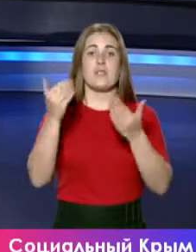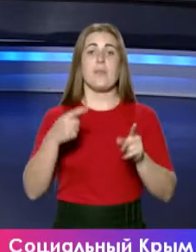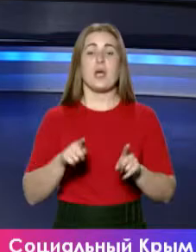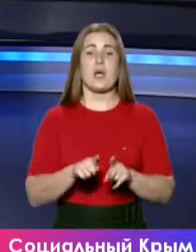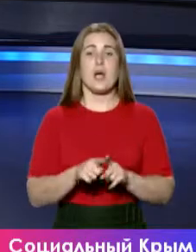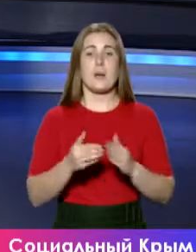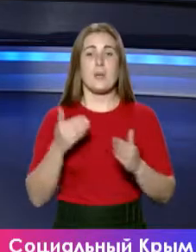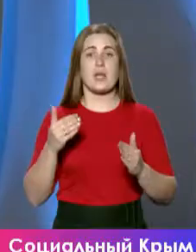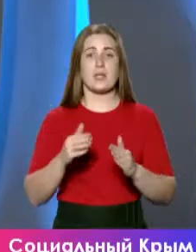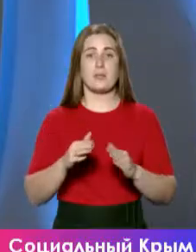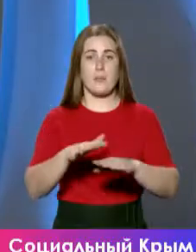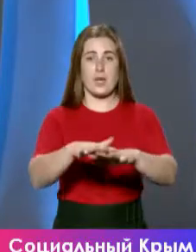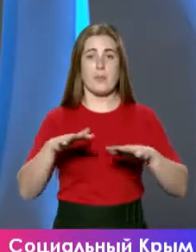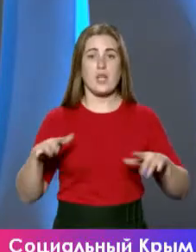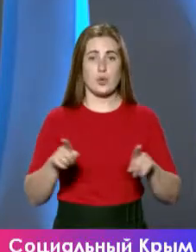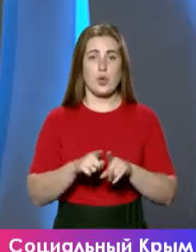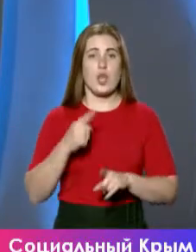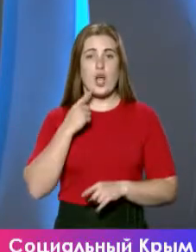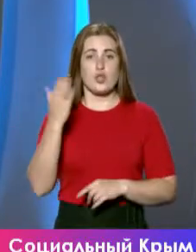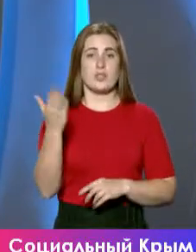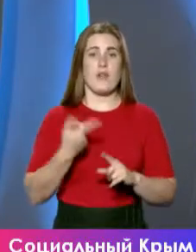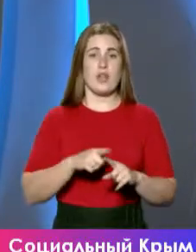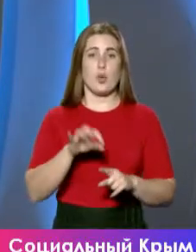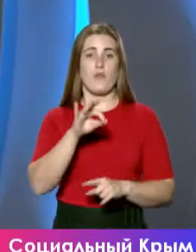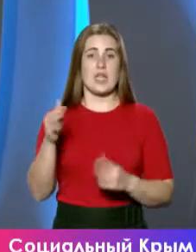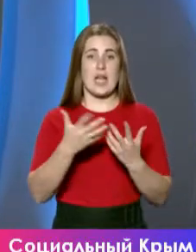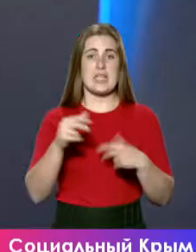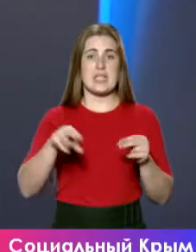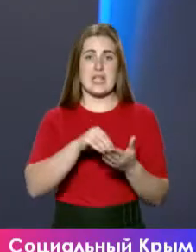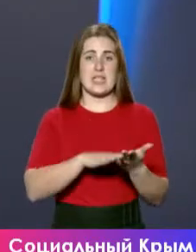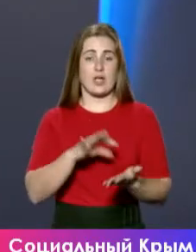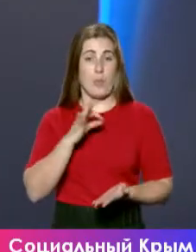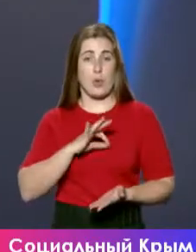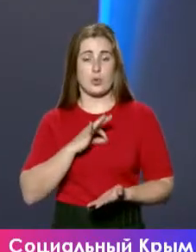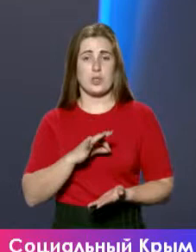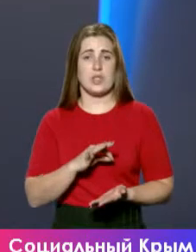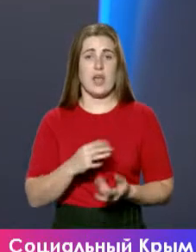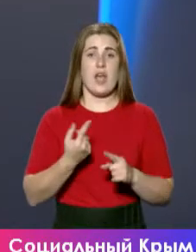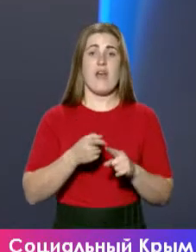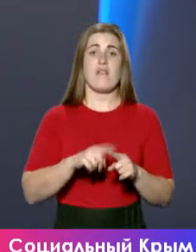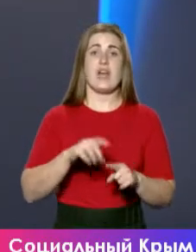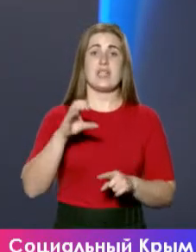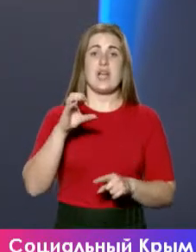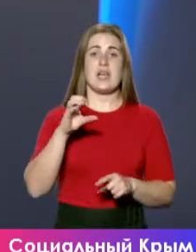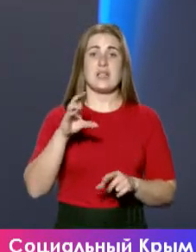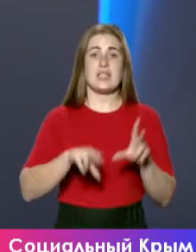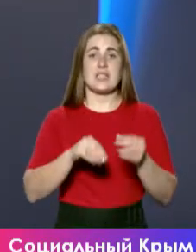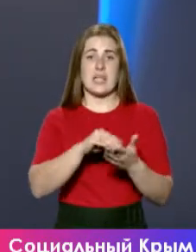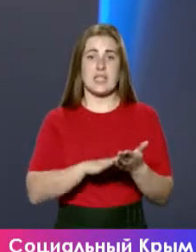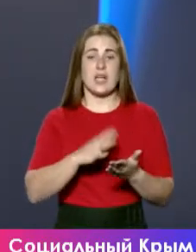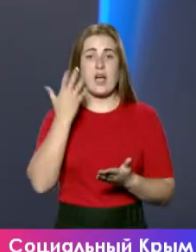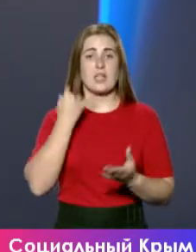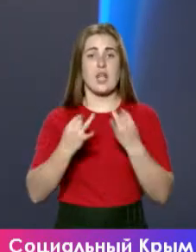парламентарием, тоже отчитываются. Вы этой официальной статистикой пользуетесь. В этой статистике, когда речь идет о